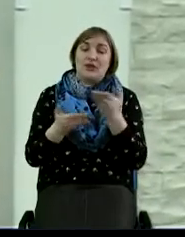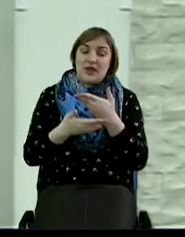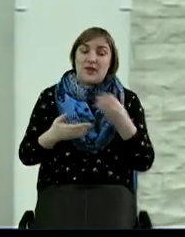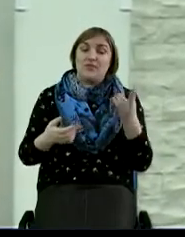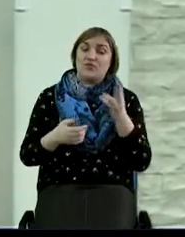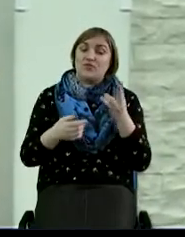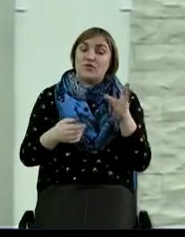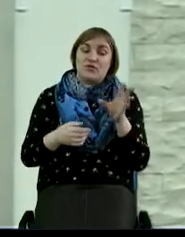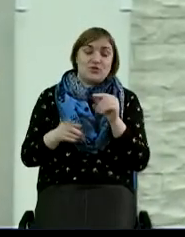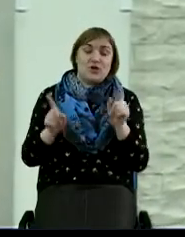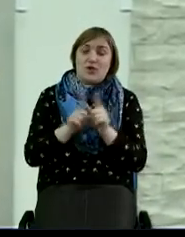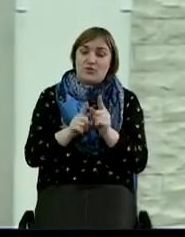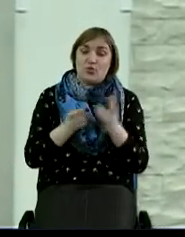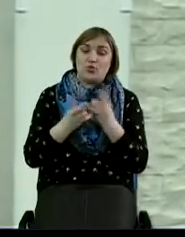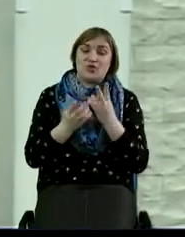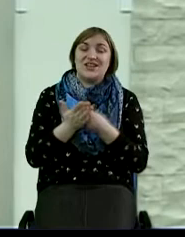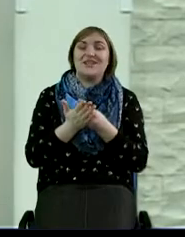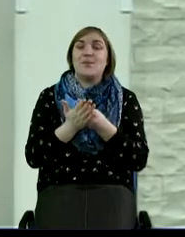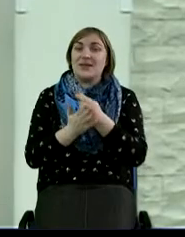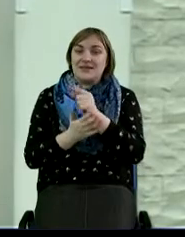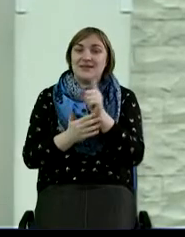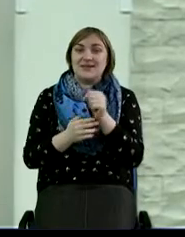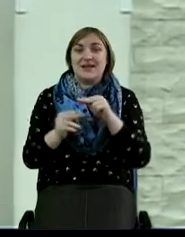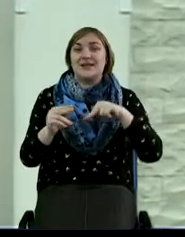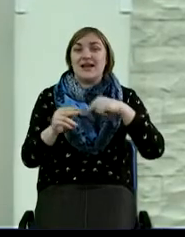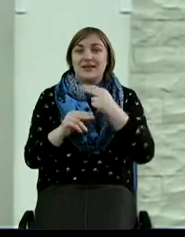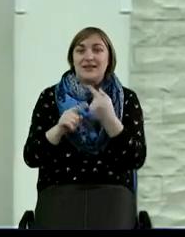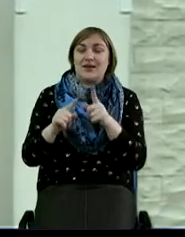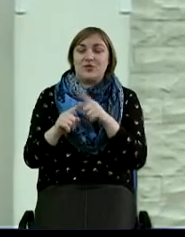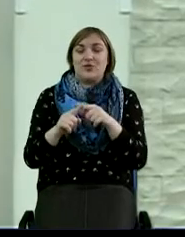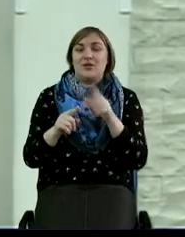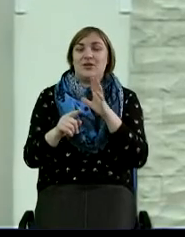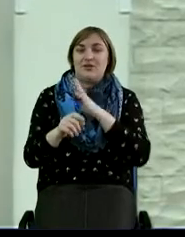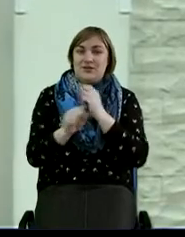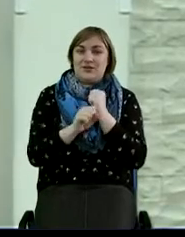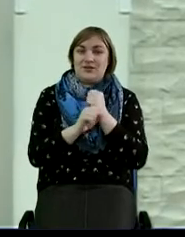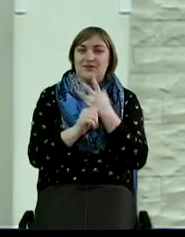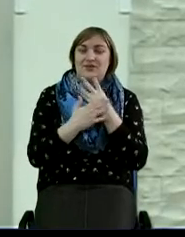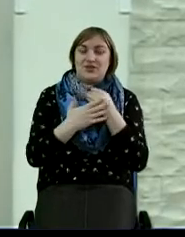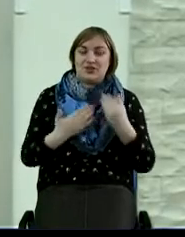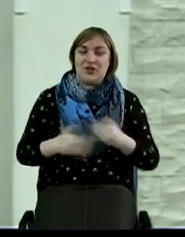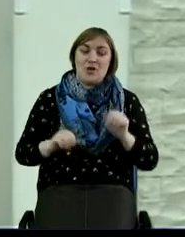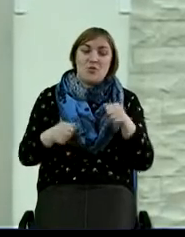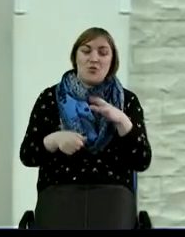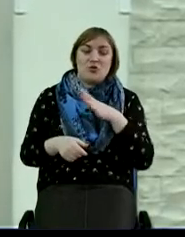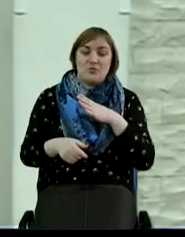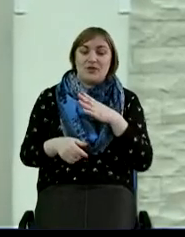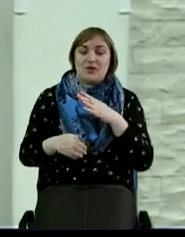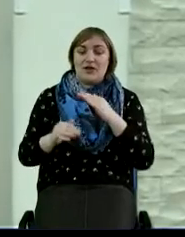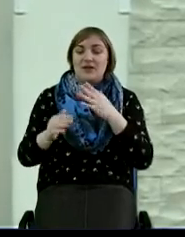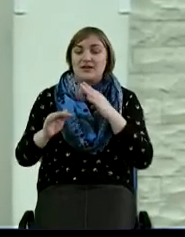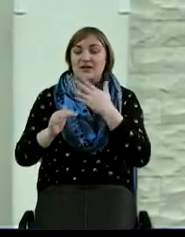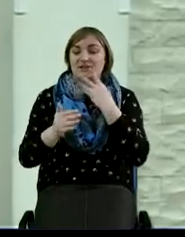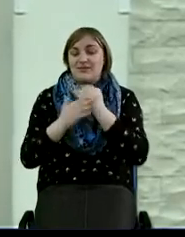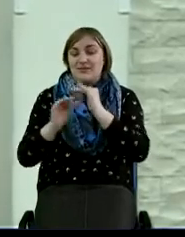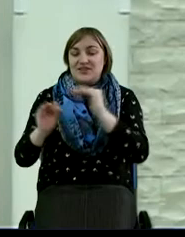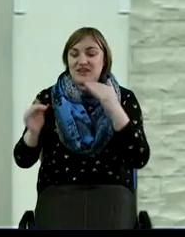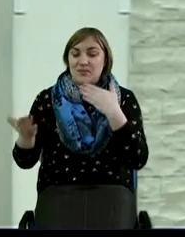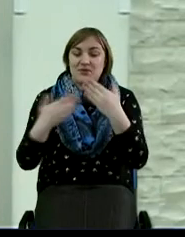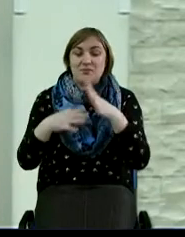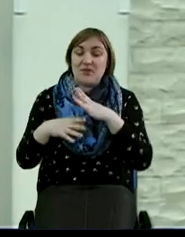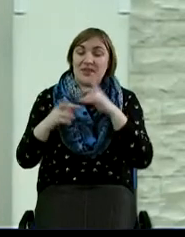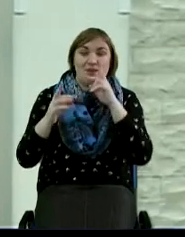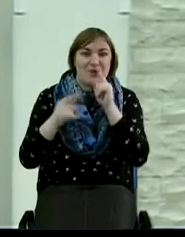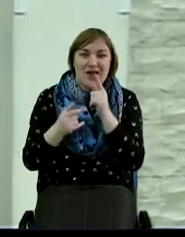долгам, которые мы, скажем так, совершили в своей жизни. Может быть, мы поступали по отношению к своим детям как-то неправильно.